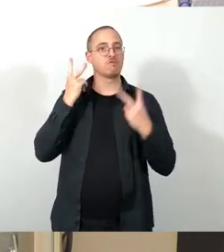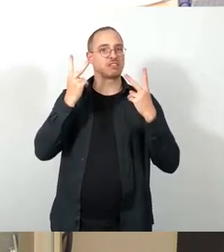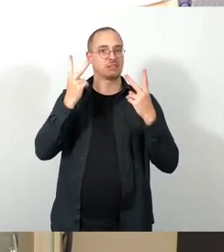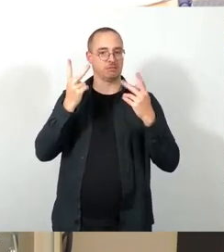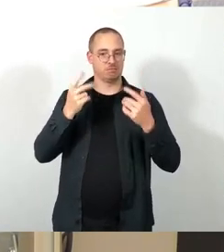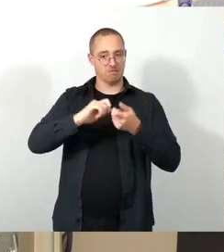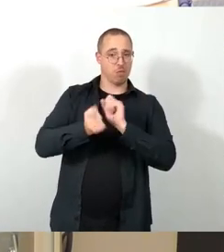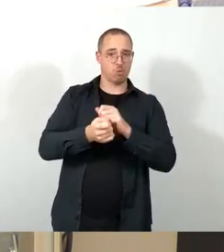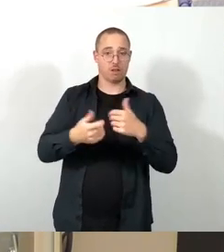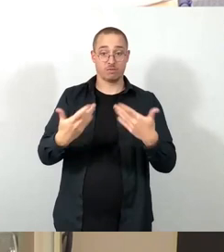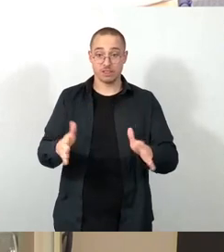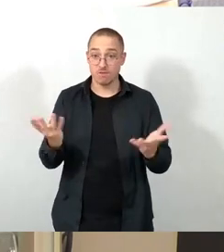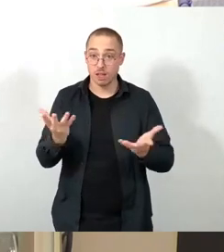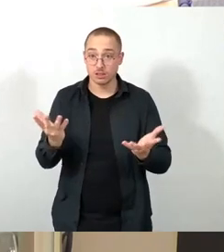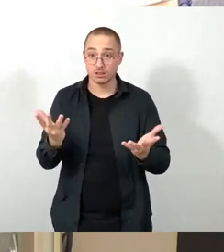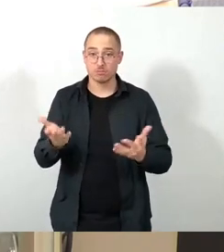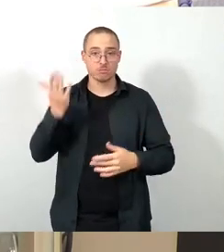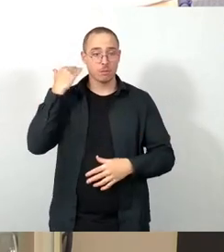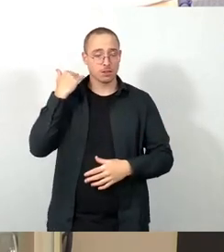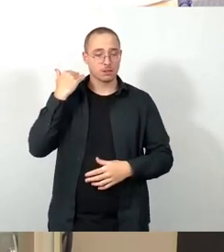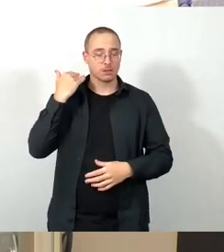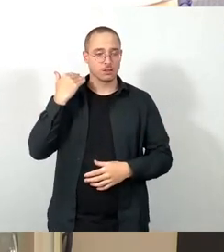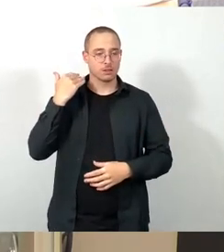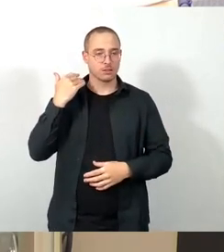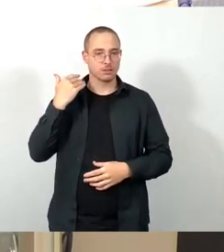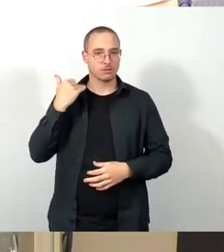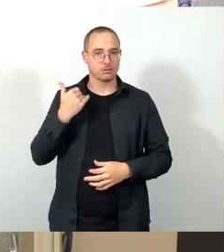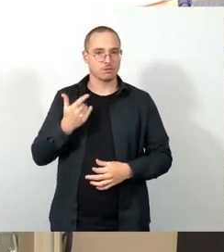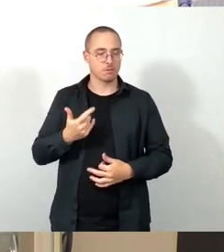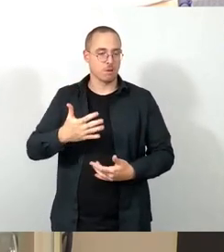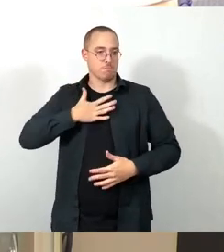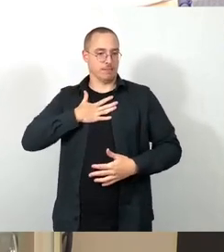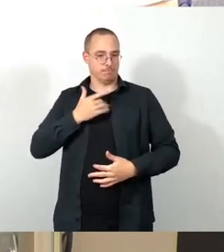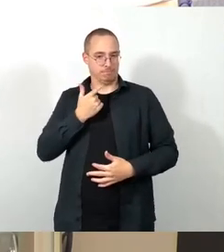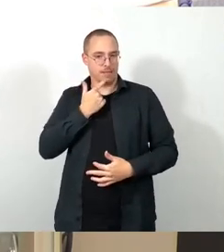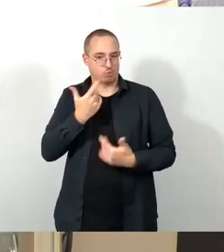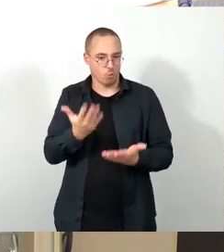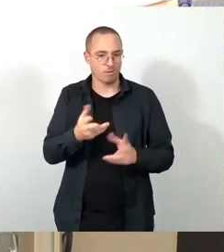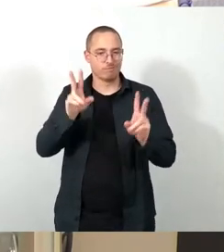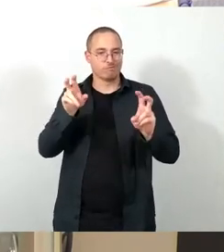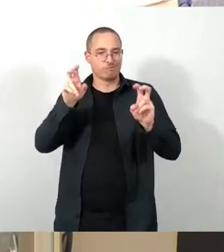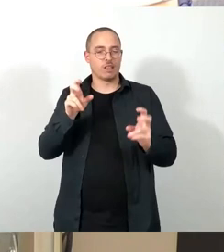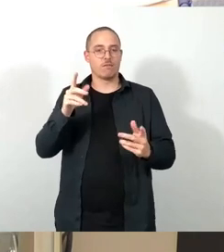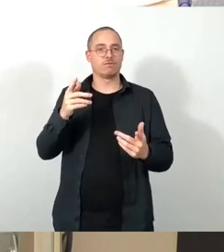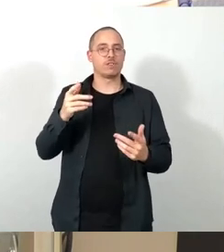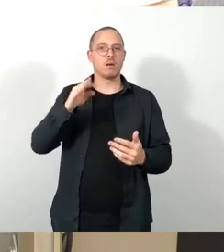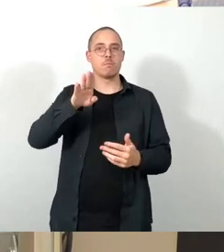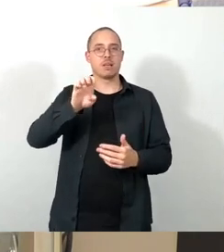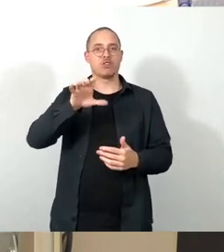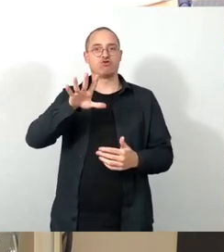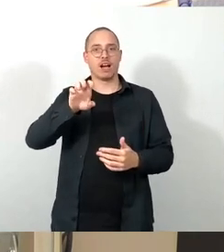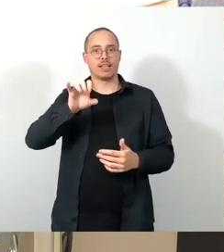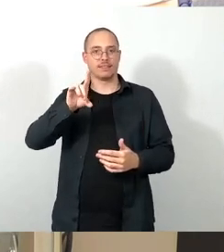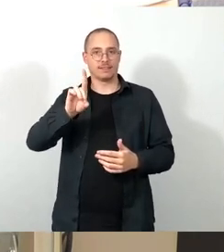Passes war, als wir auf das von mir jetzt mal so bezeichnete Bescheidssystem umgestiegen sind, also diese freie Berechnungsformel da